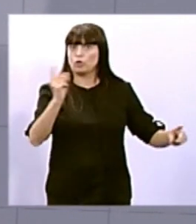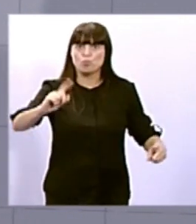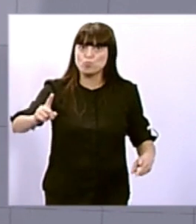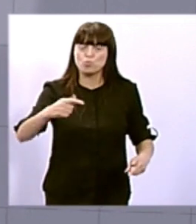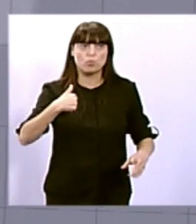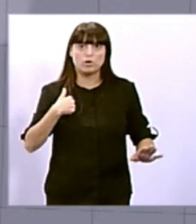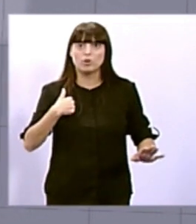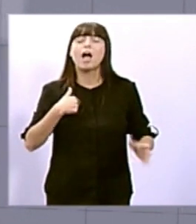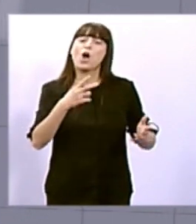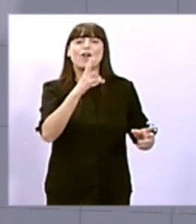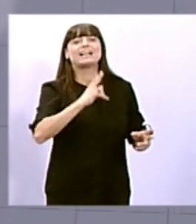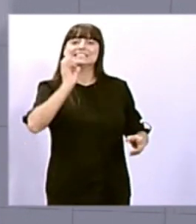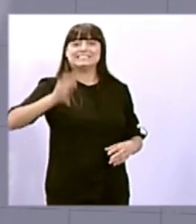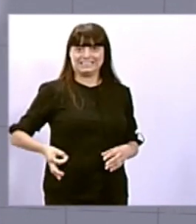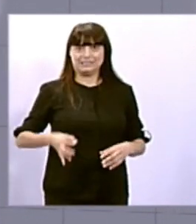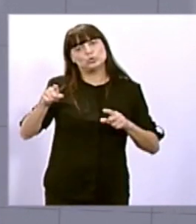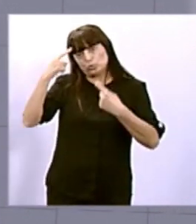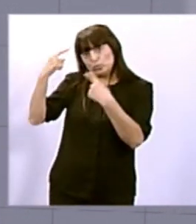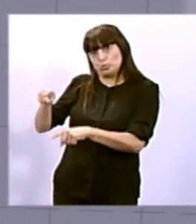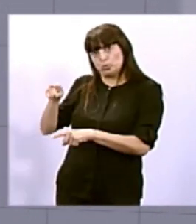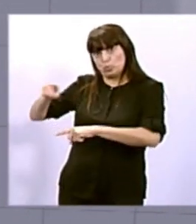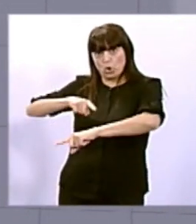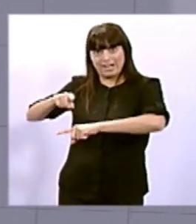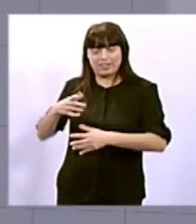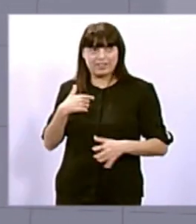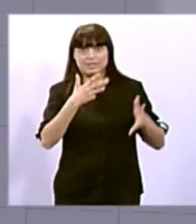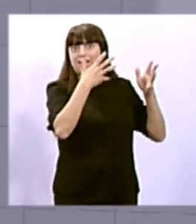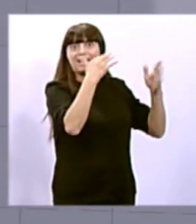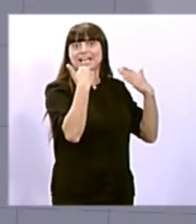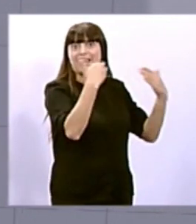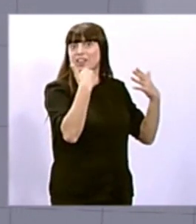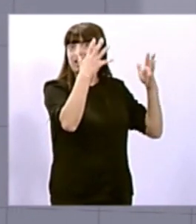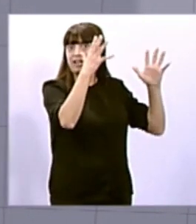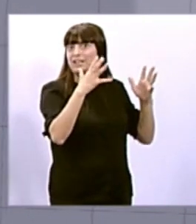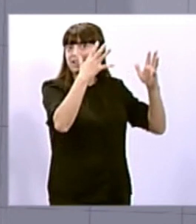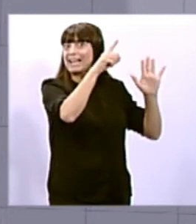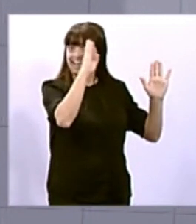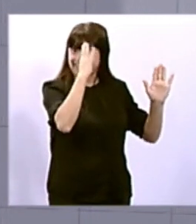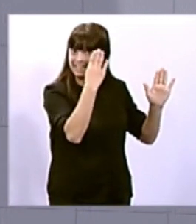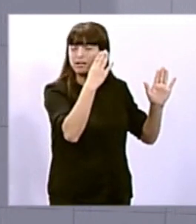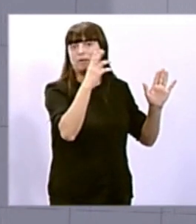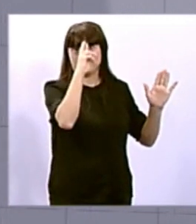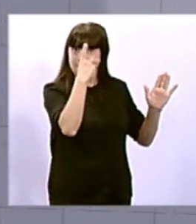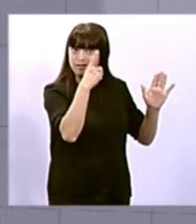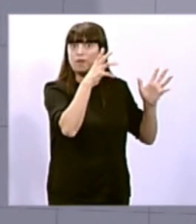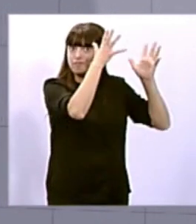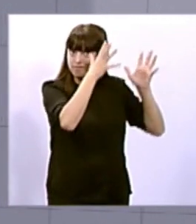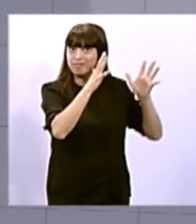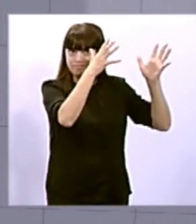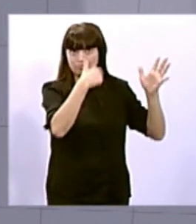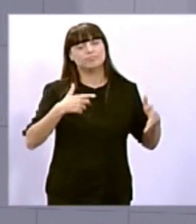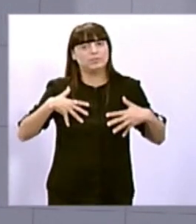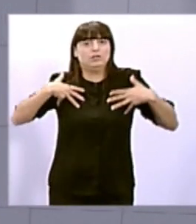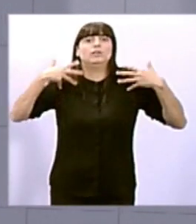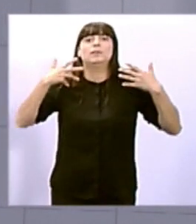més enllà d'aquest anunci del Ministeri, que, com dic, celebrem amb qualitat de la seva rectificació, el que estem esperant és l